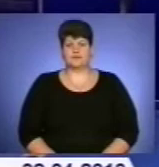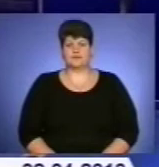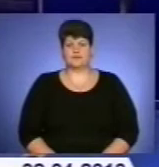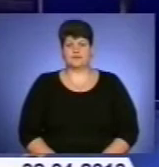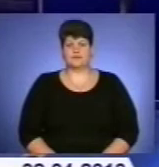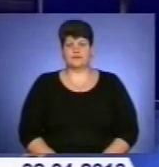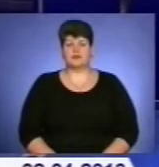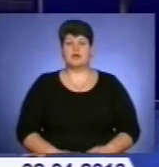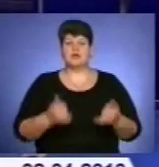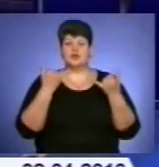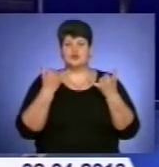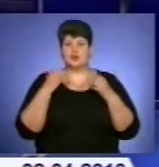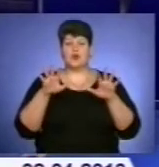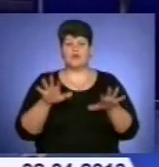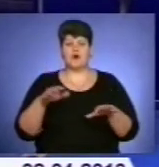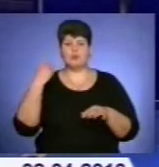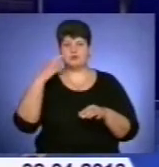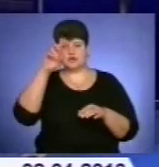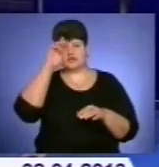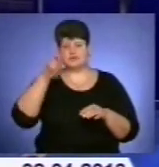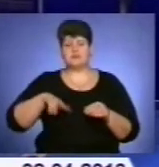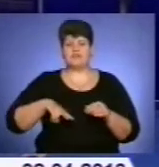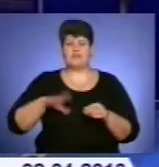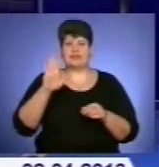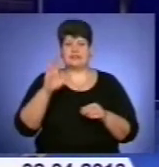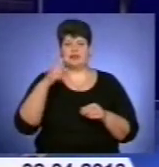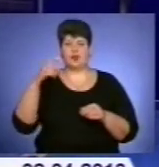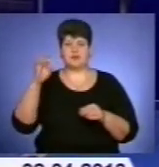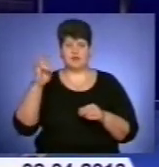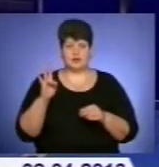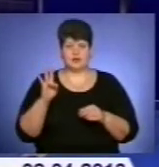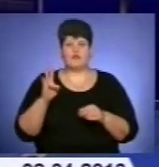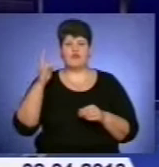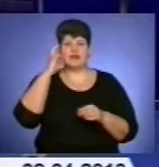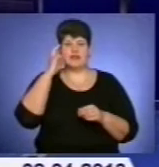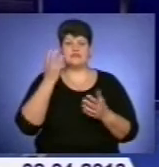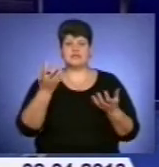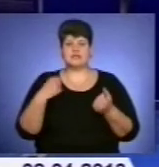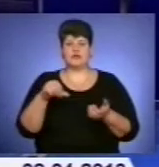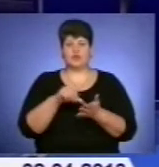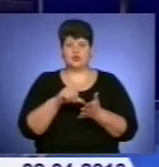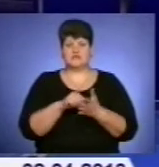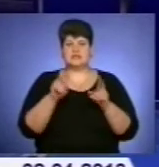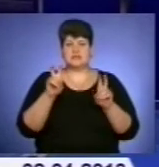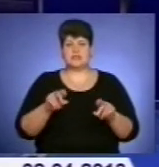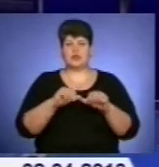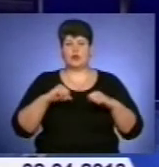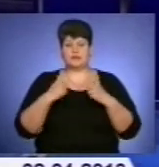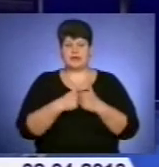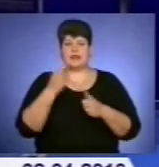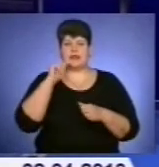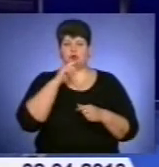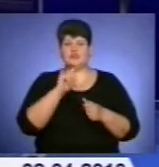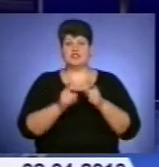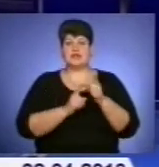Сьогодні голова обласної державної адміністрації Валентин Хоптян у Києві взяв участь у засіданні комітету з економічних реформ